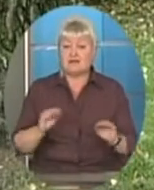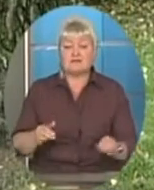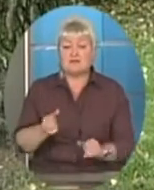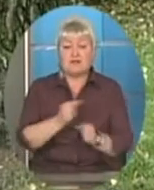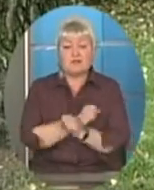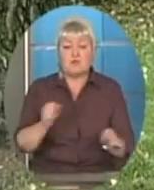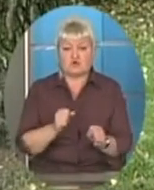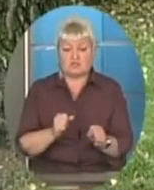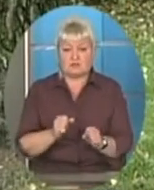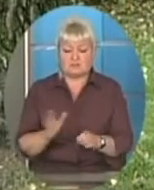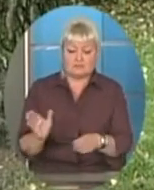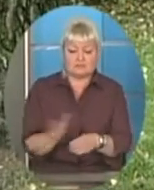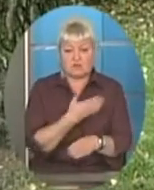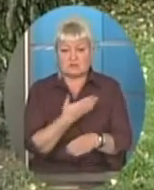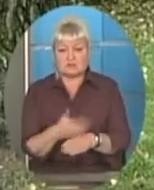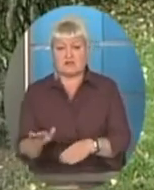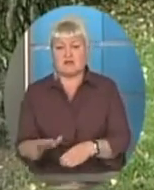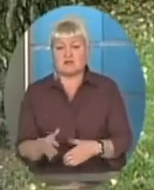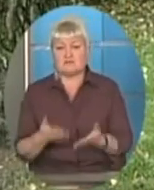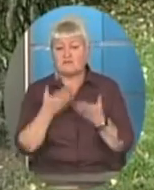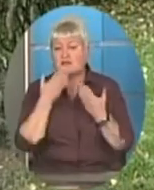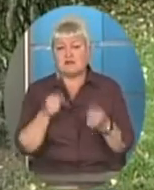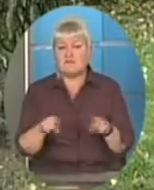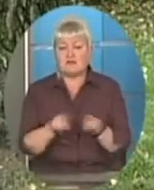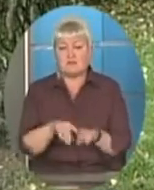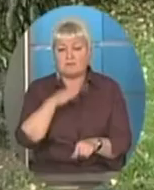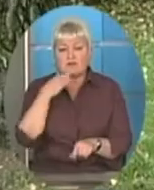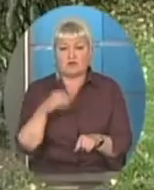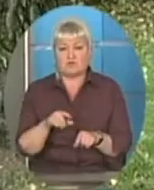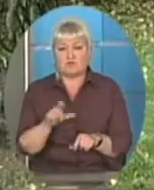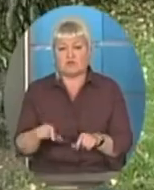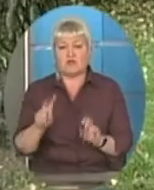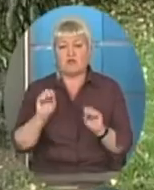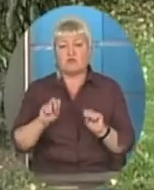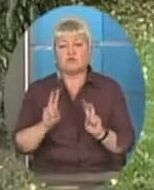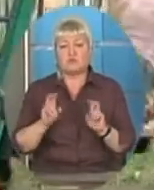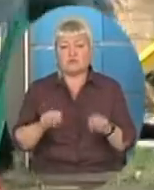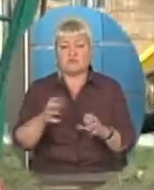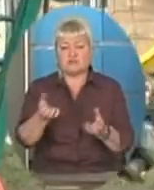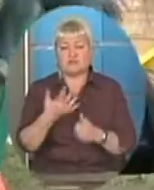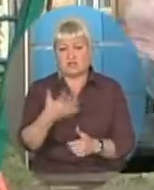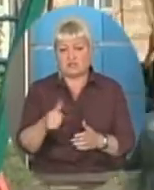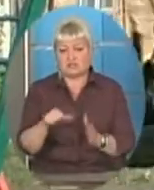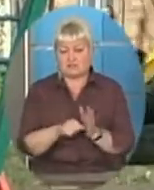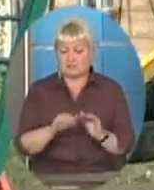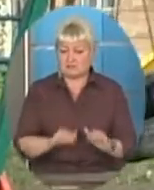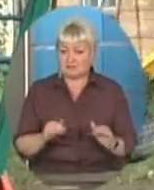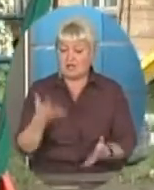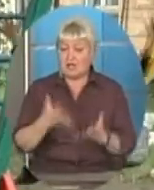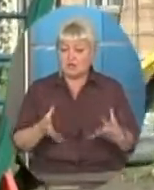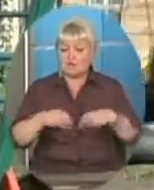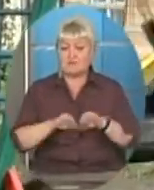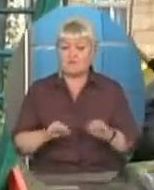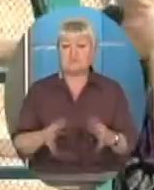розділяти, і не знаходиться досить багато таких людей, які втогові взяти 5-6 дітей в сім'ю. І якщо в сім'ї діти